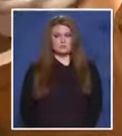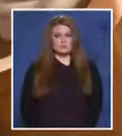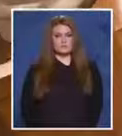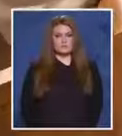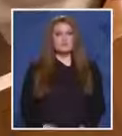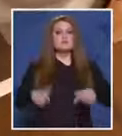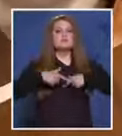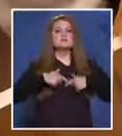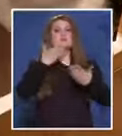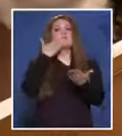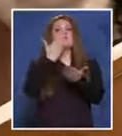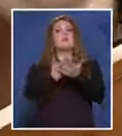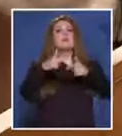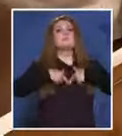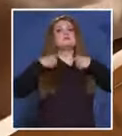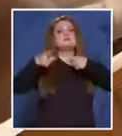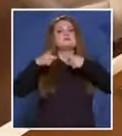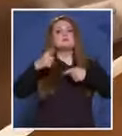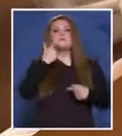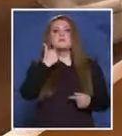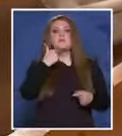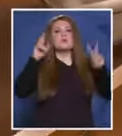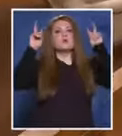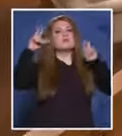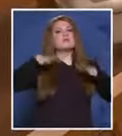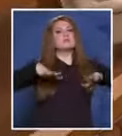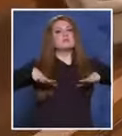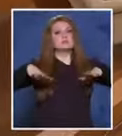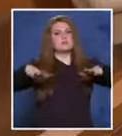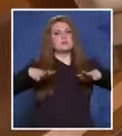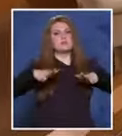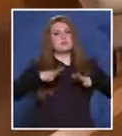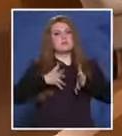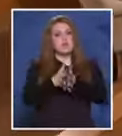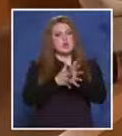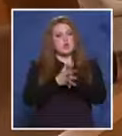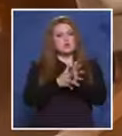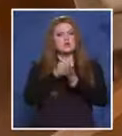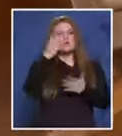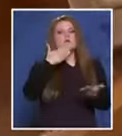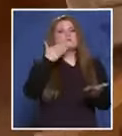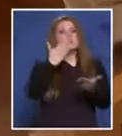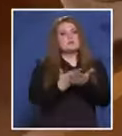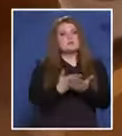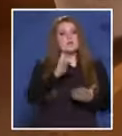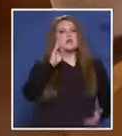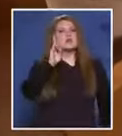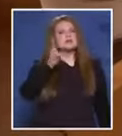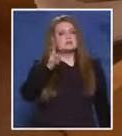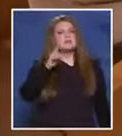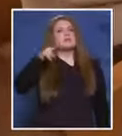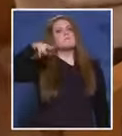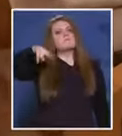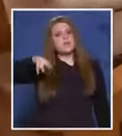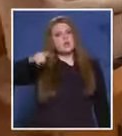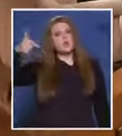Съдът обявява присъда в името на народа. Съдът признава Красимир Крумов Никифоров, Петко